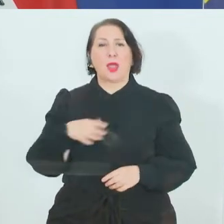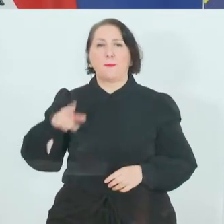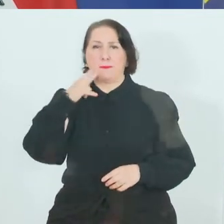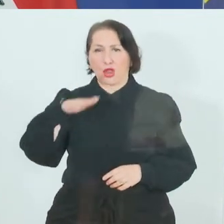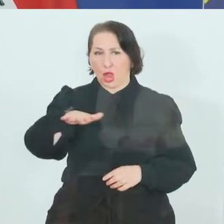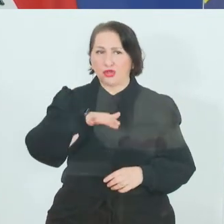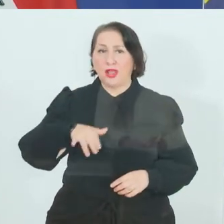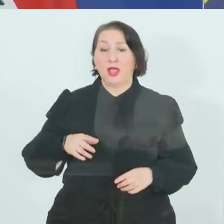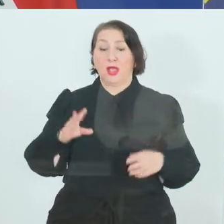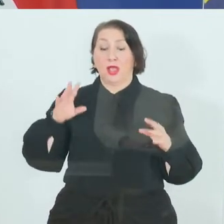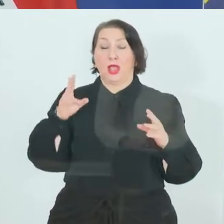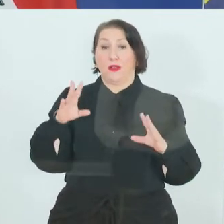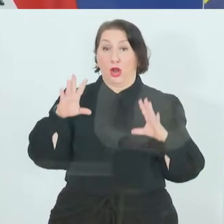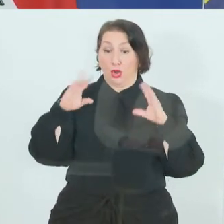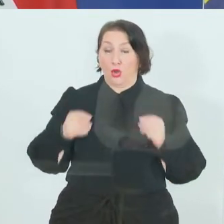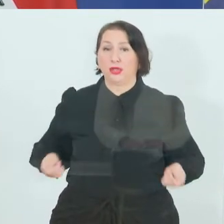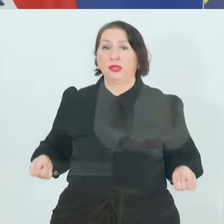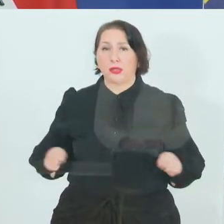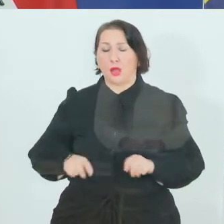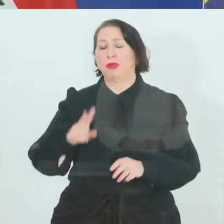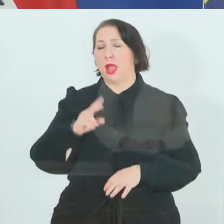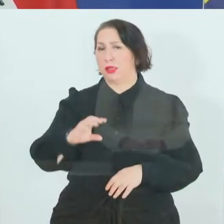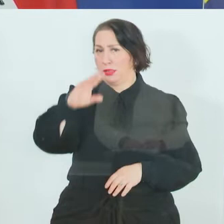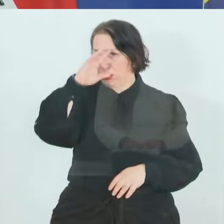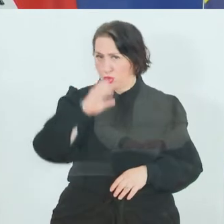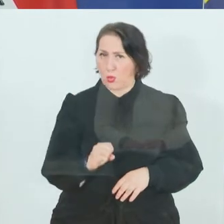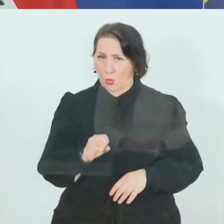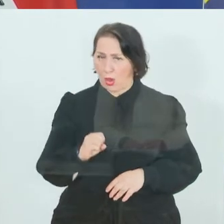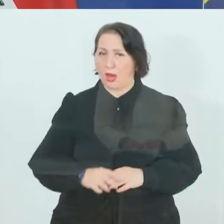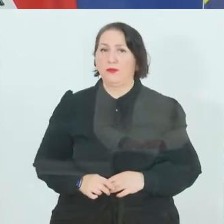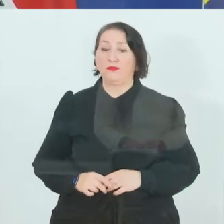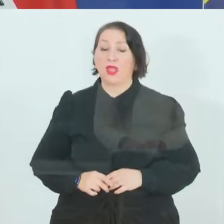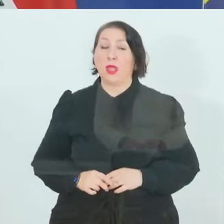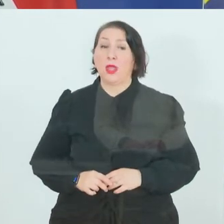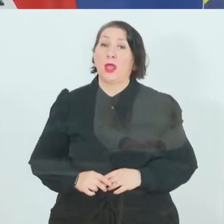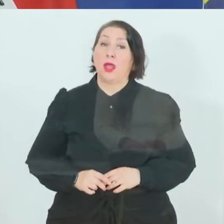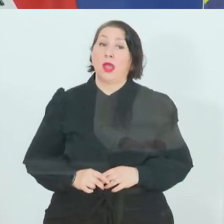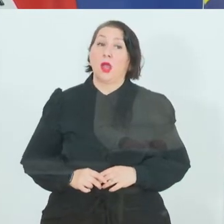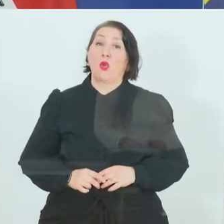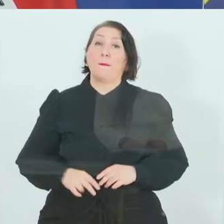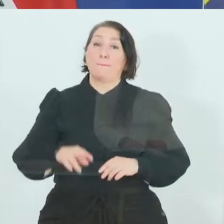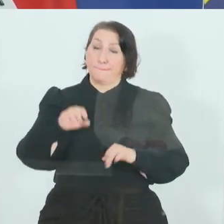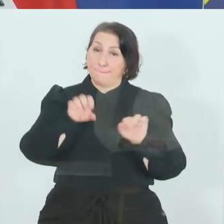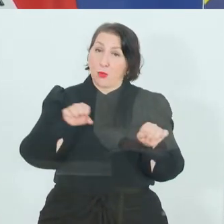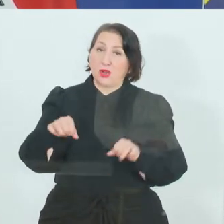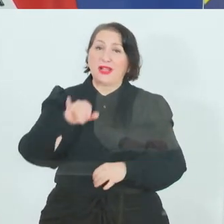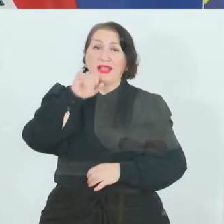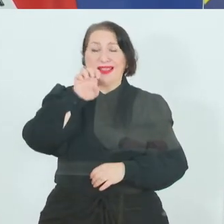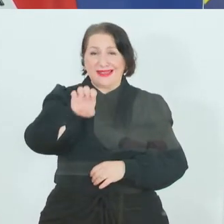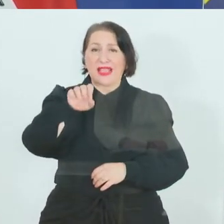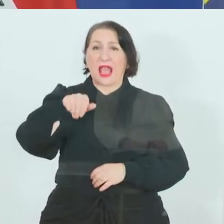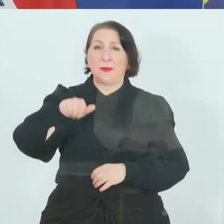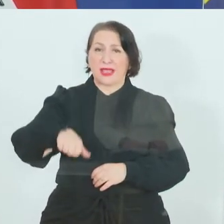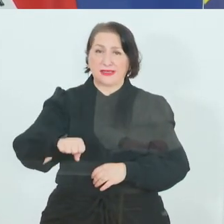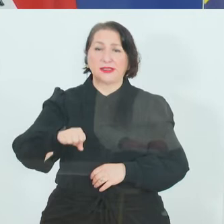während des Lockdowns auf null zu reduzieren. Das ist leicht möglich, den Antrag zu stellen über das IAMS-Konto.